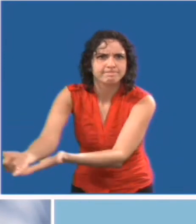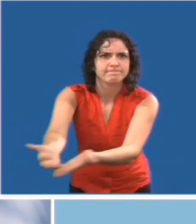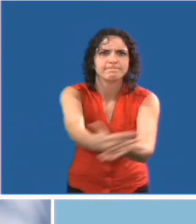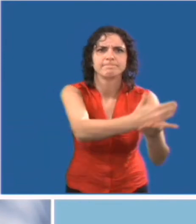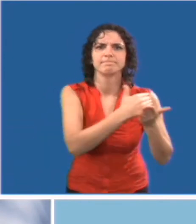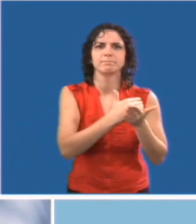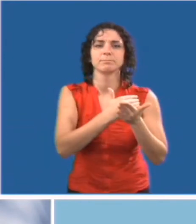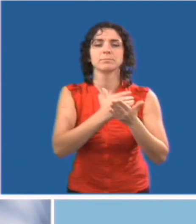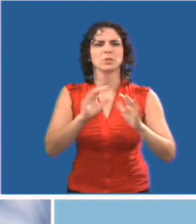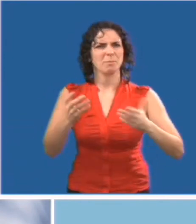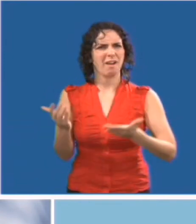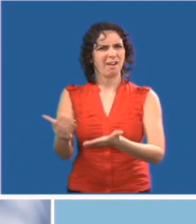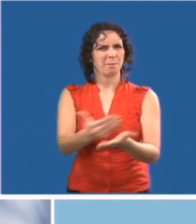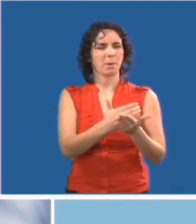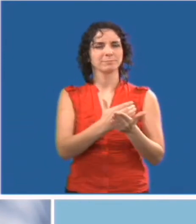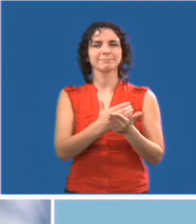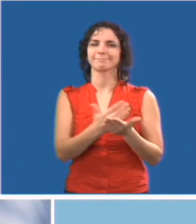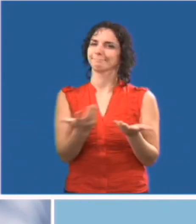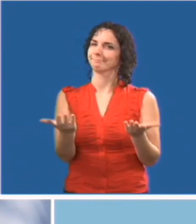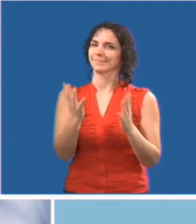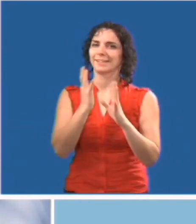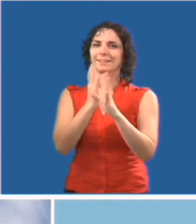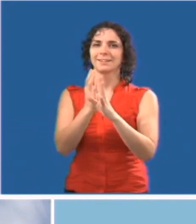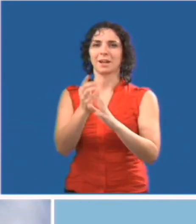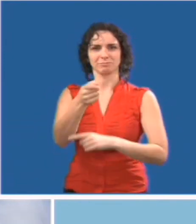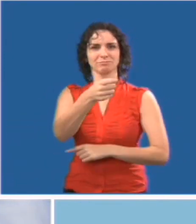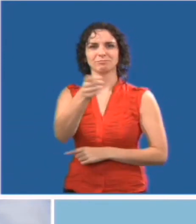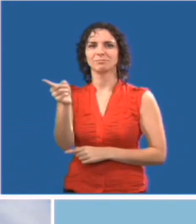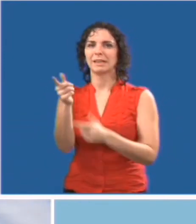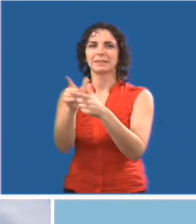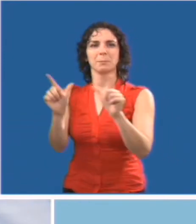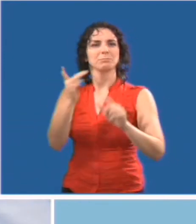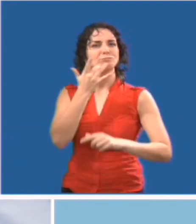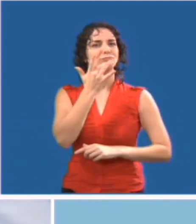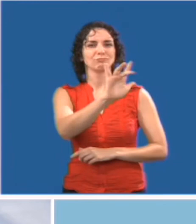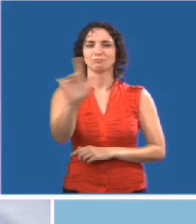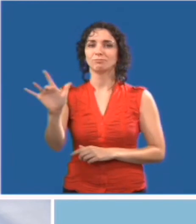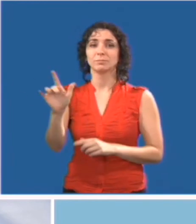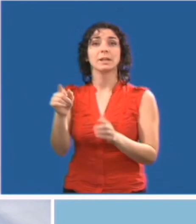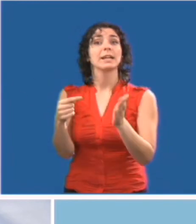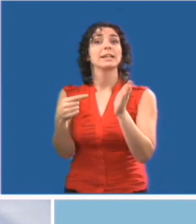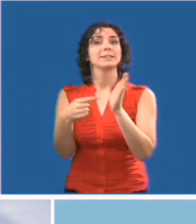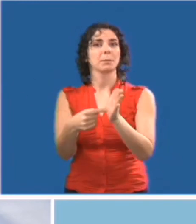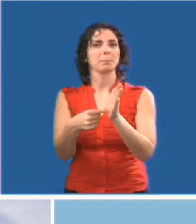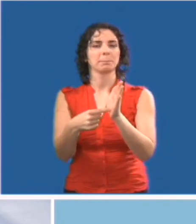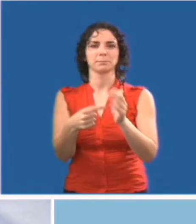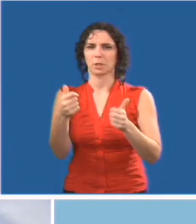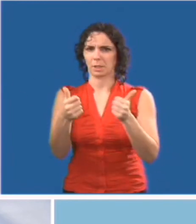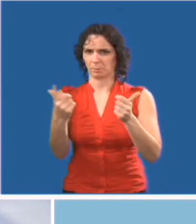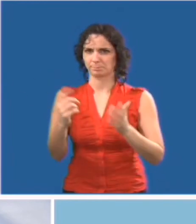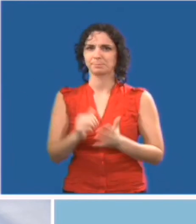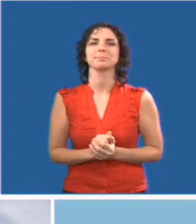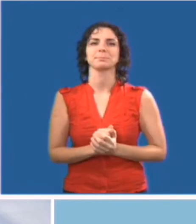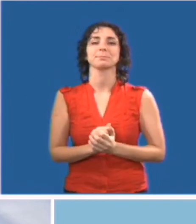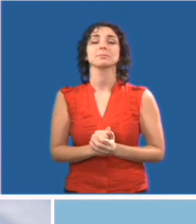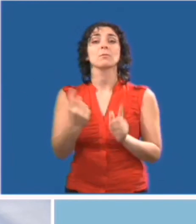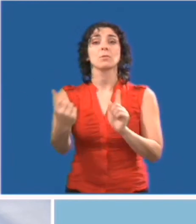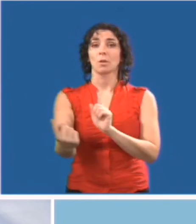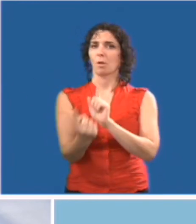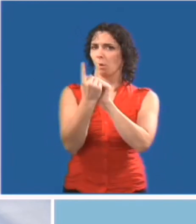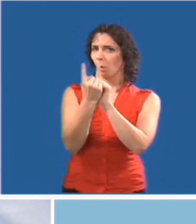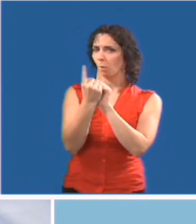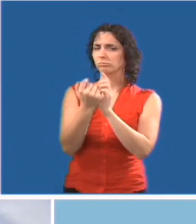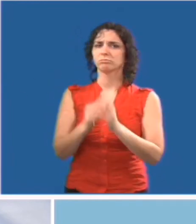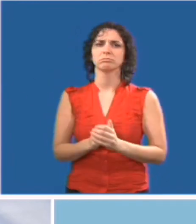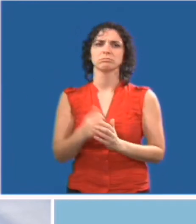ils fournissent des services aux personnes handicapées. Le processus de retour d'information doit laisser les personnes